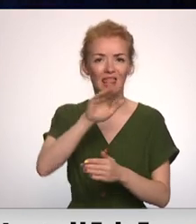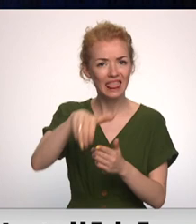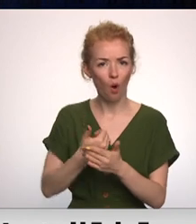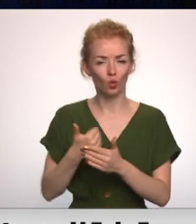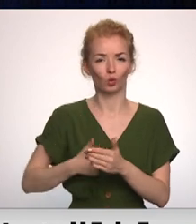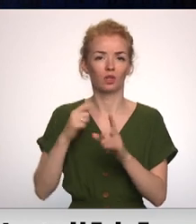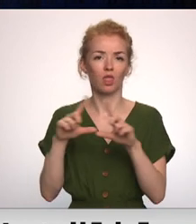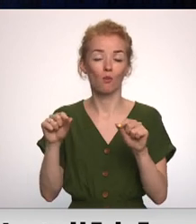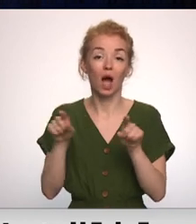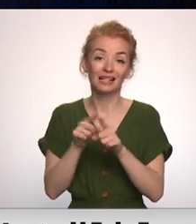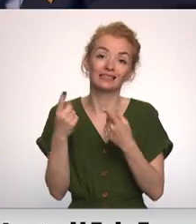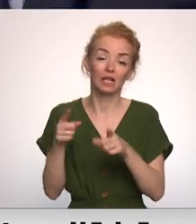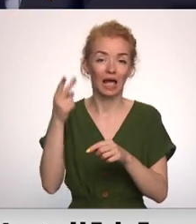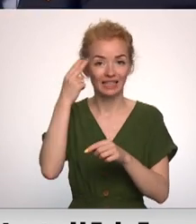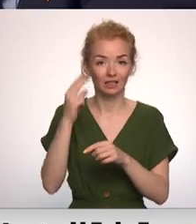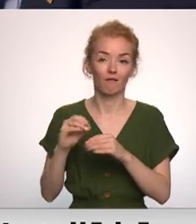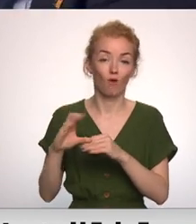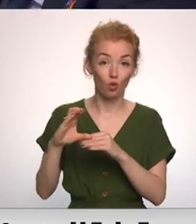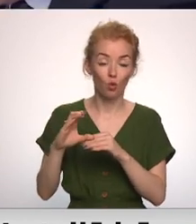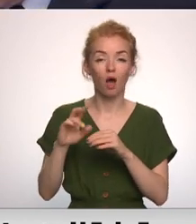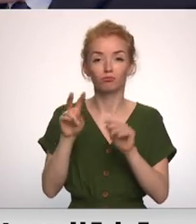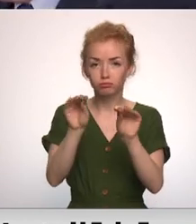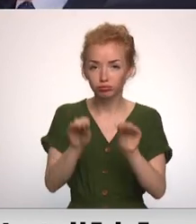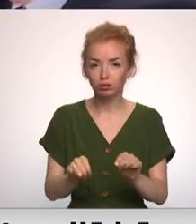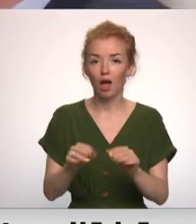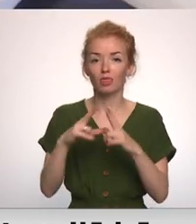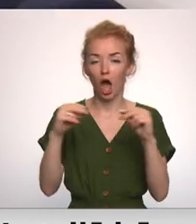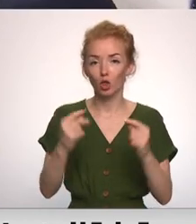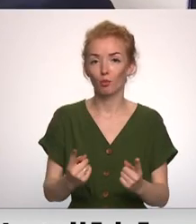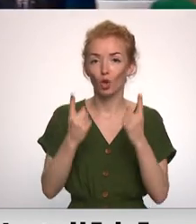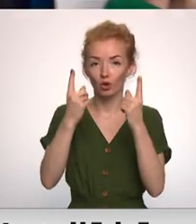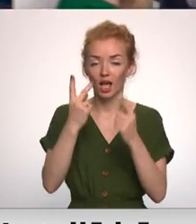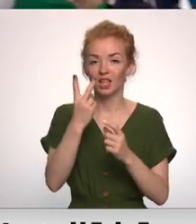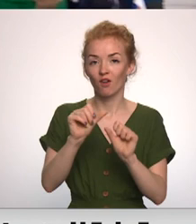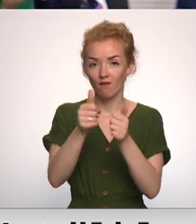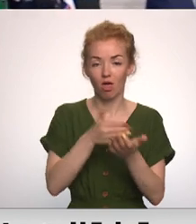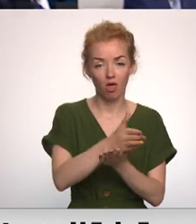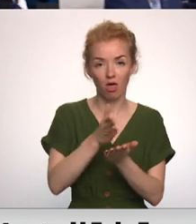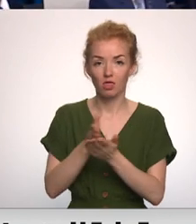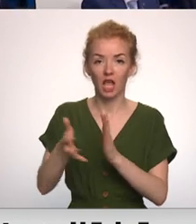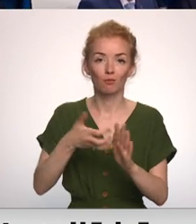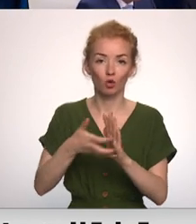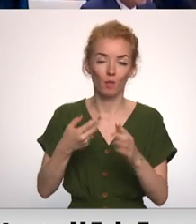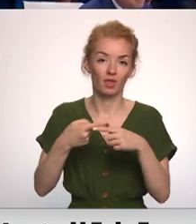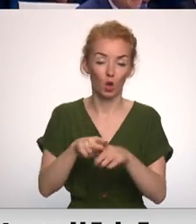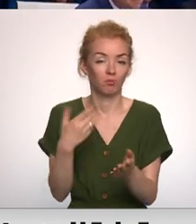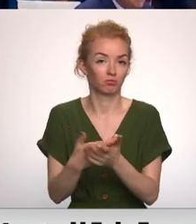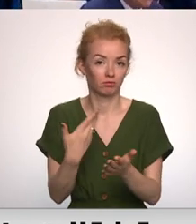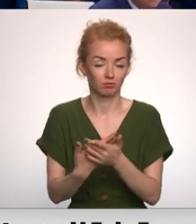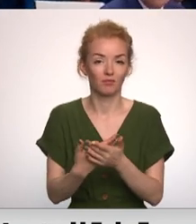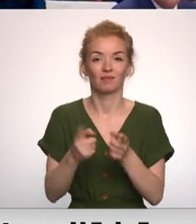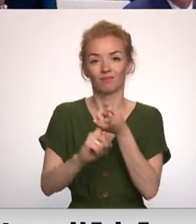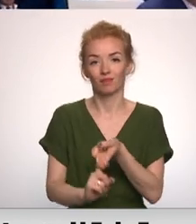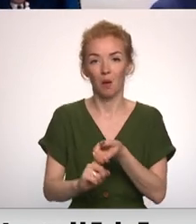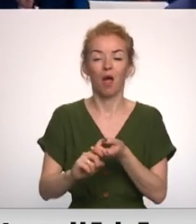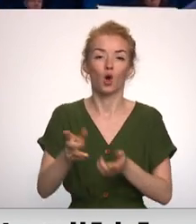citos riska kapitālu fonds, kas izstrādā NATO prioritārās divajāda lietojuma topošās tehnoloģijas, kā piemēram saistība ar